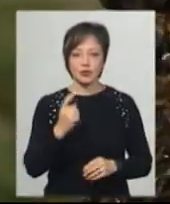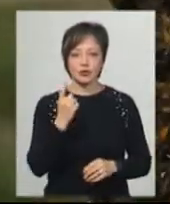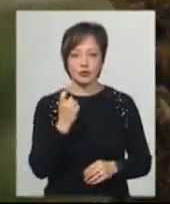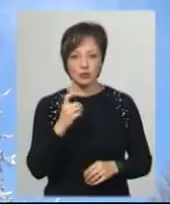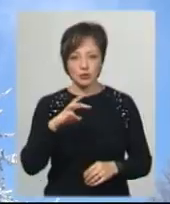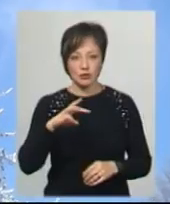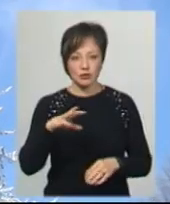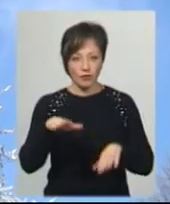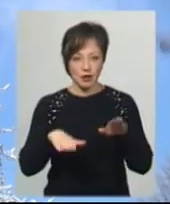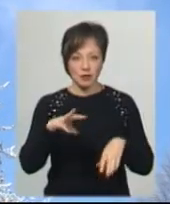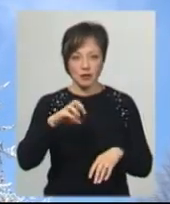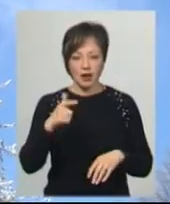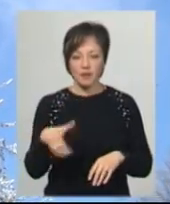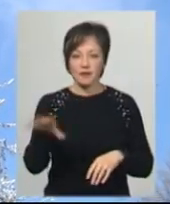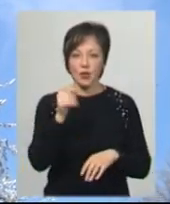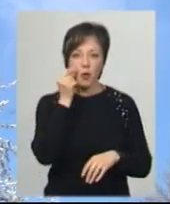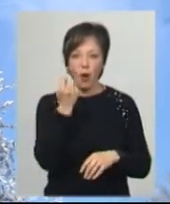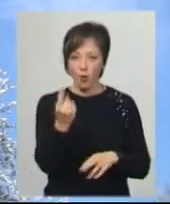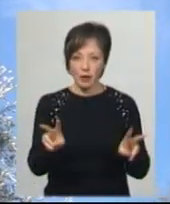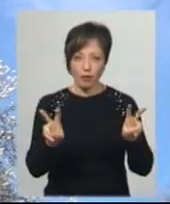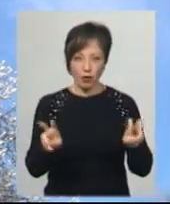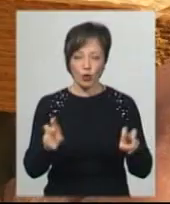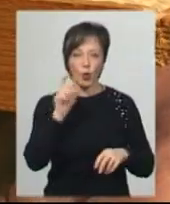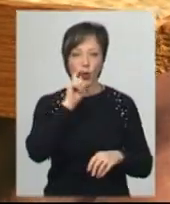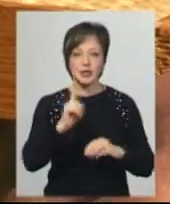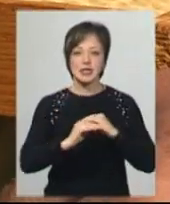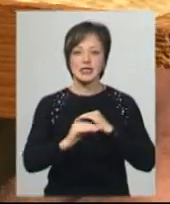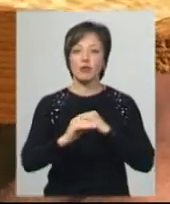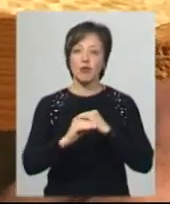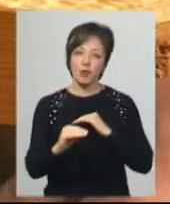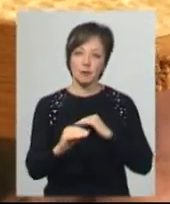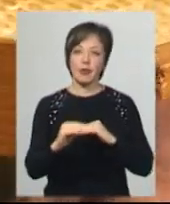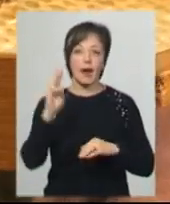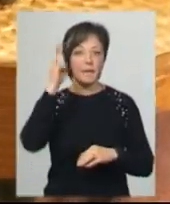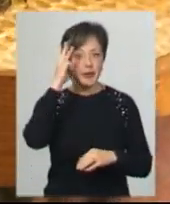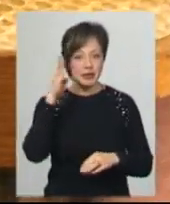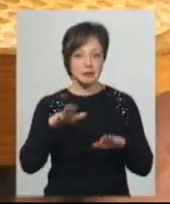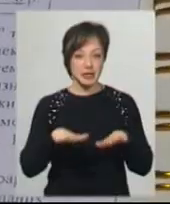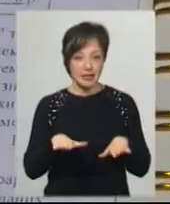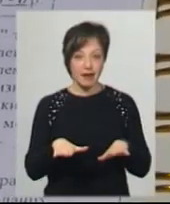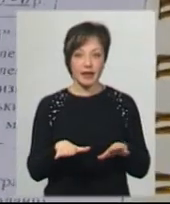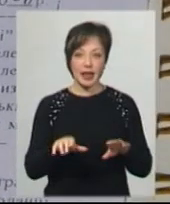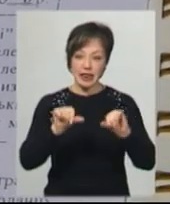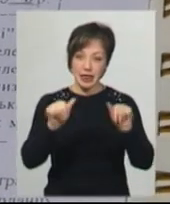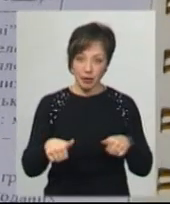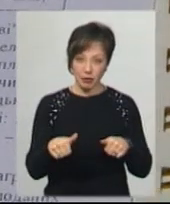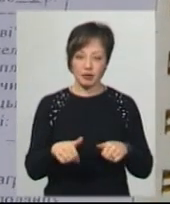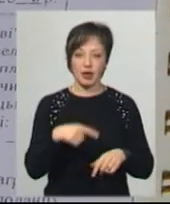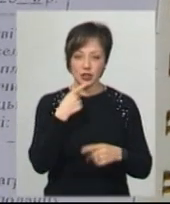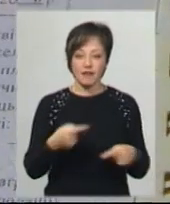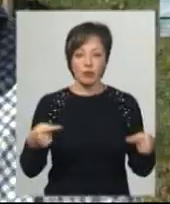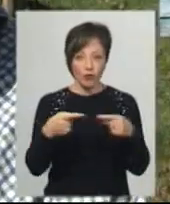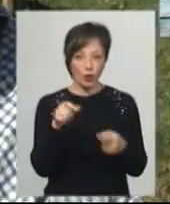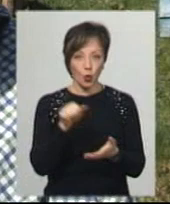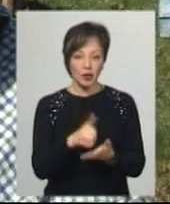210. Тут всі комахи однієї породи – української степової. поправкою хмельницький місцевий тип, додає чоловік. Каже, має відповідний